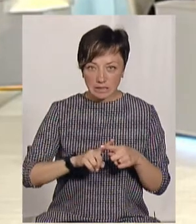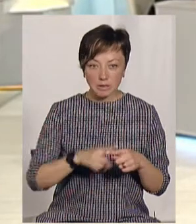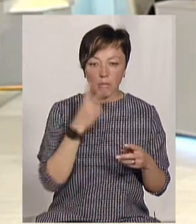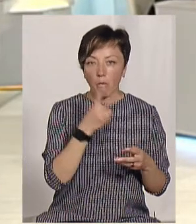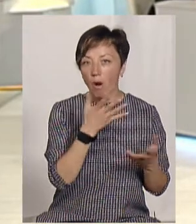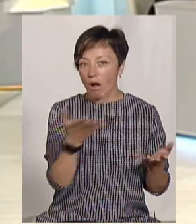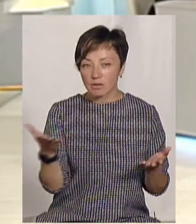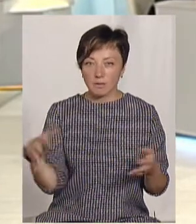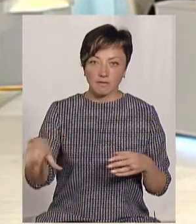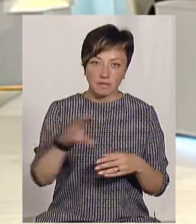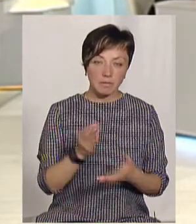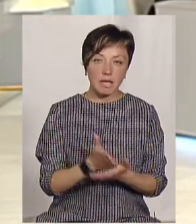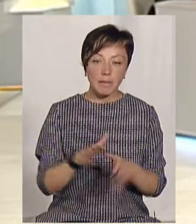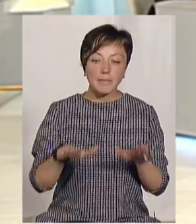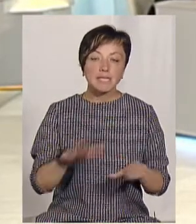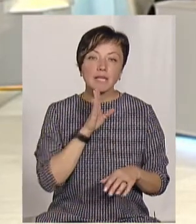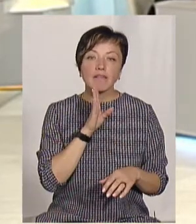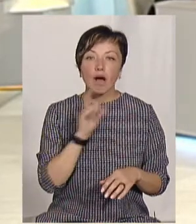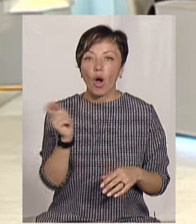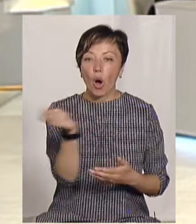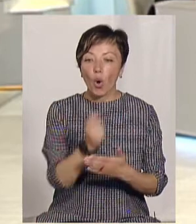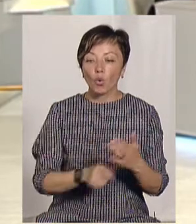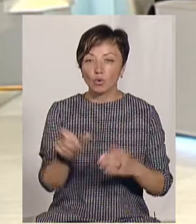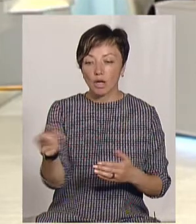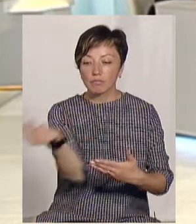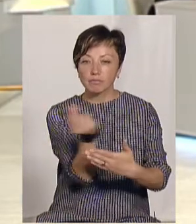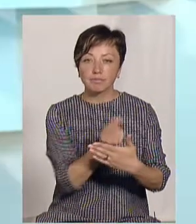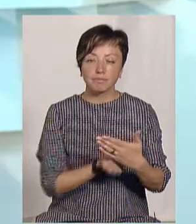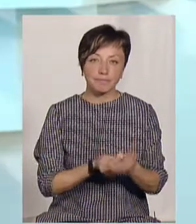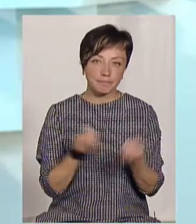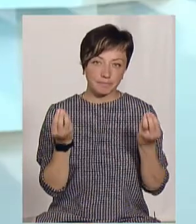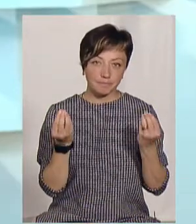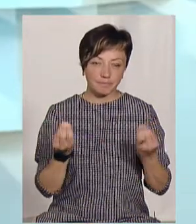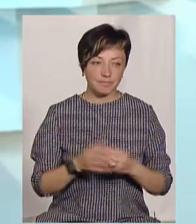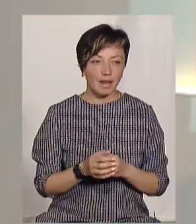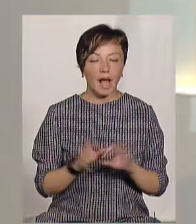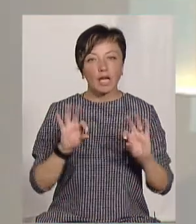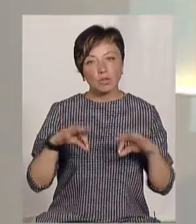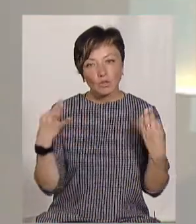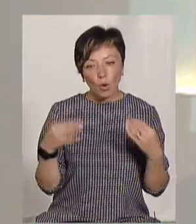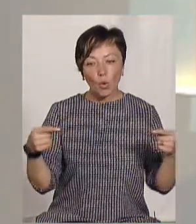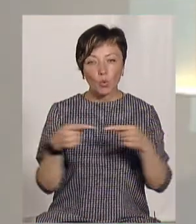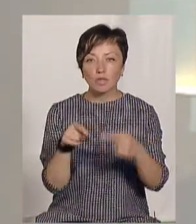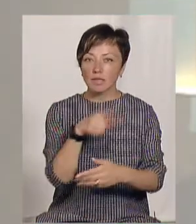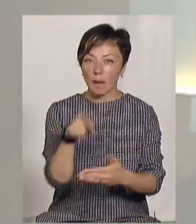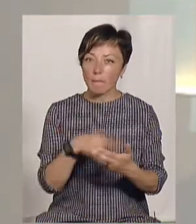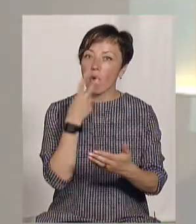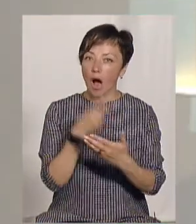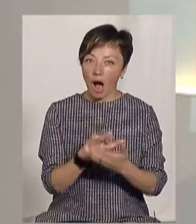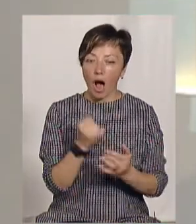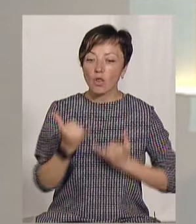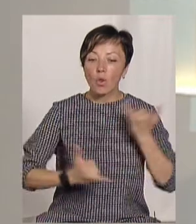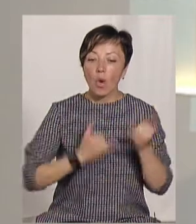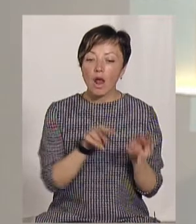показуємо людям. Мало того, є місцева художниця, яка розмалювала їх гарно. Дозвольте уточнити. Показувати – це одне. А